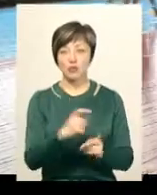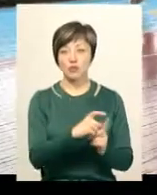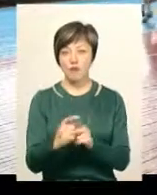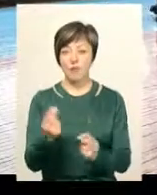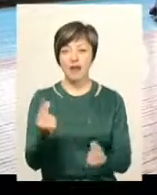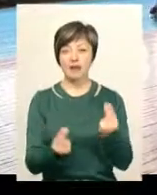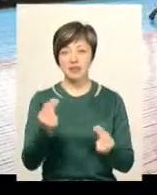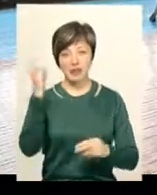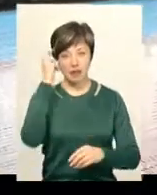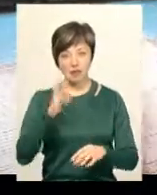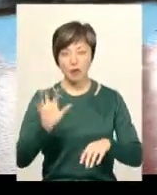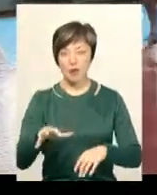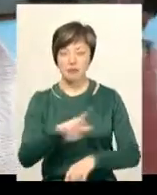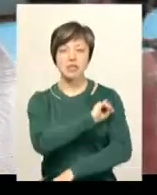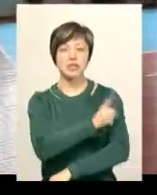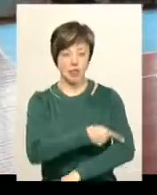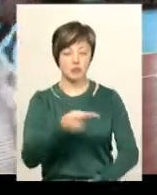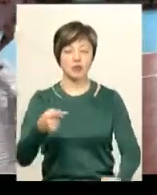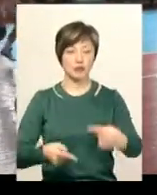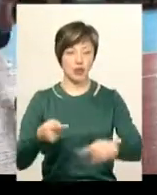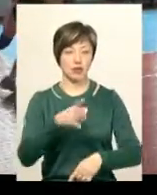Київбаскету були сильними суперниками.